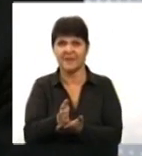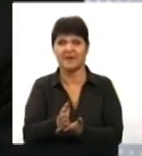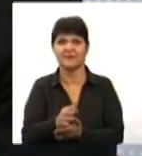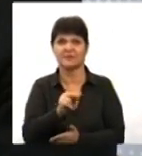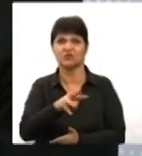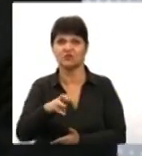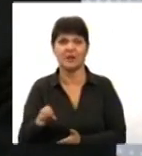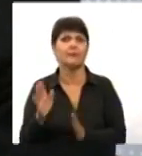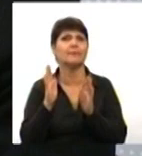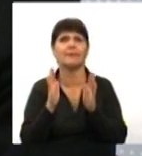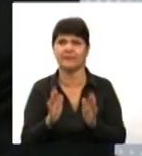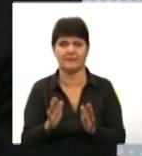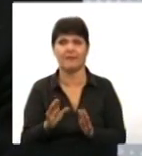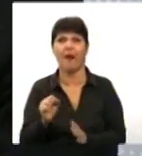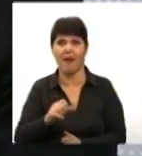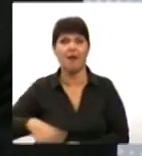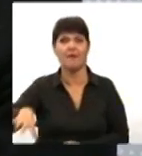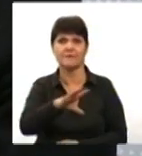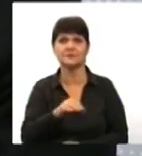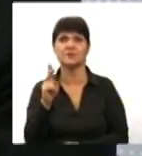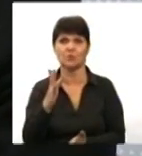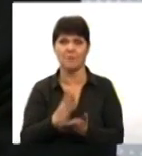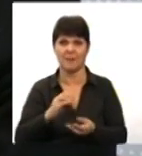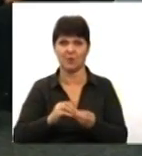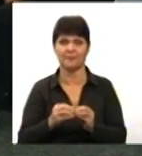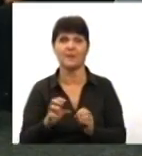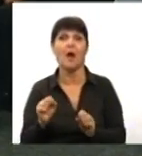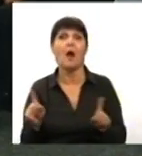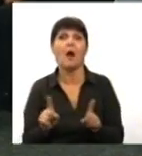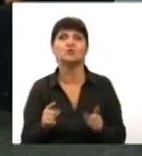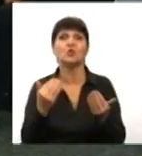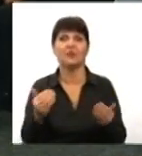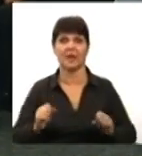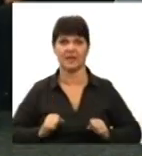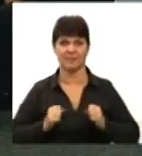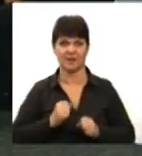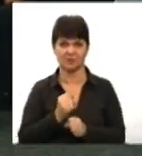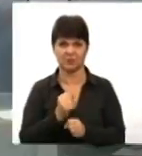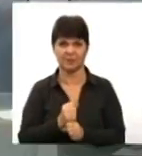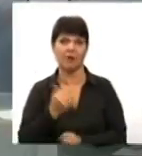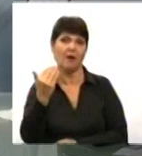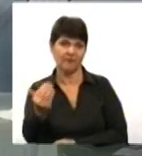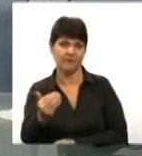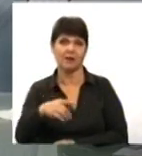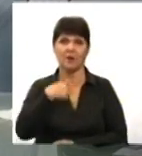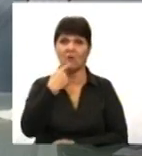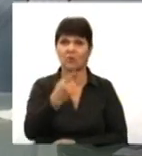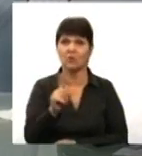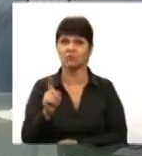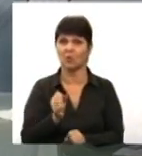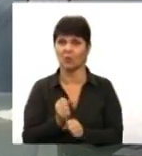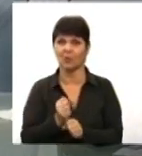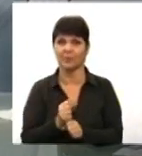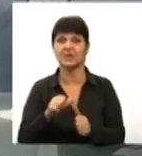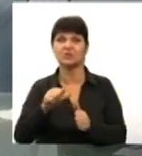нашої організації, а й для всіх тих, хто має проблеми А що Ви намагаєтеся зробити? Ви кажете про те, що Ви робите. От, зокрема, хотілося